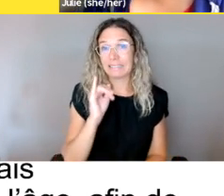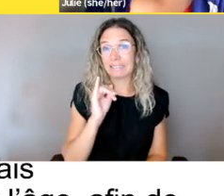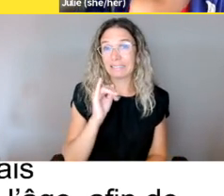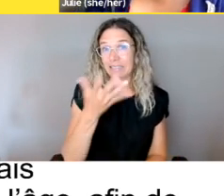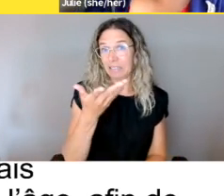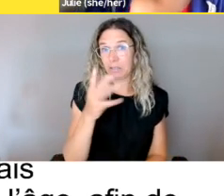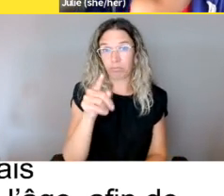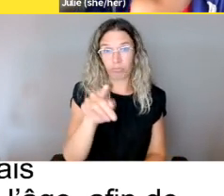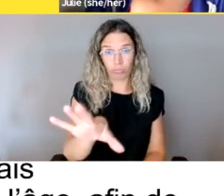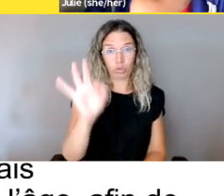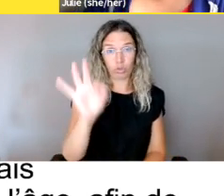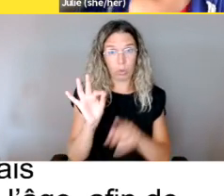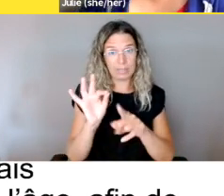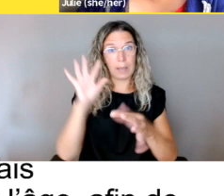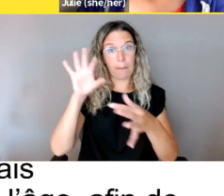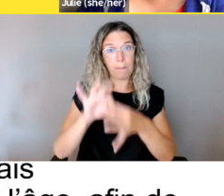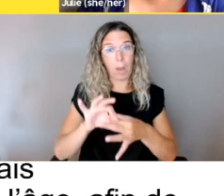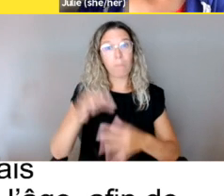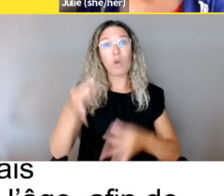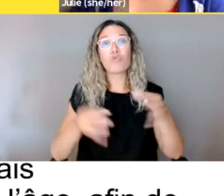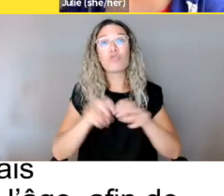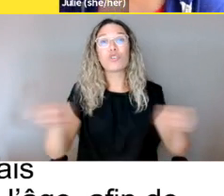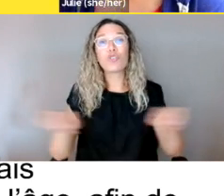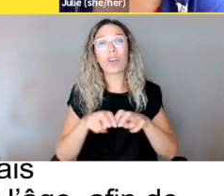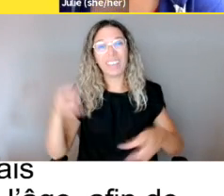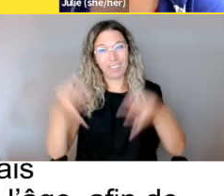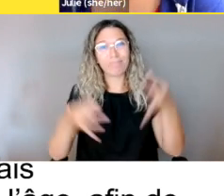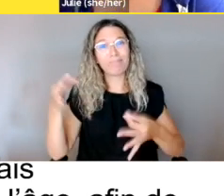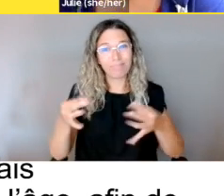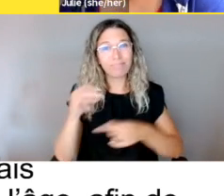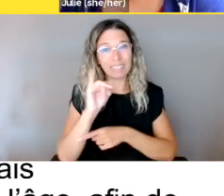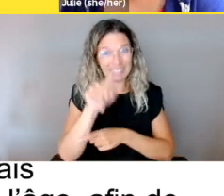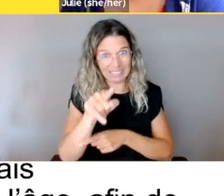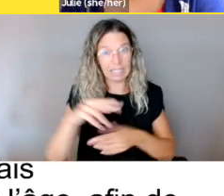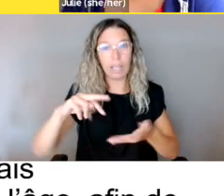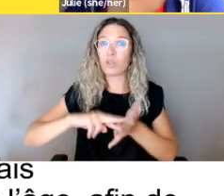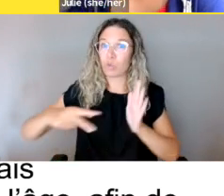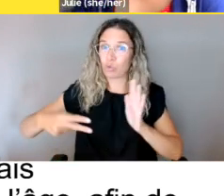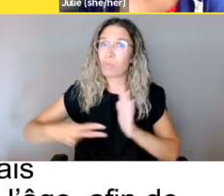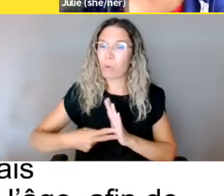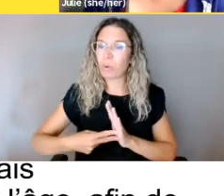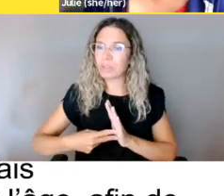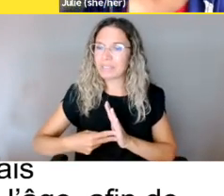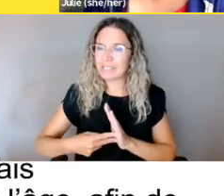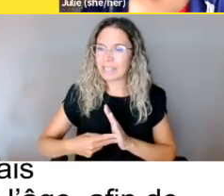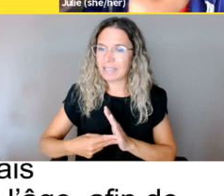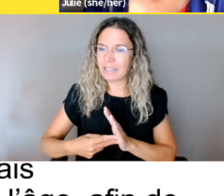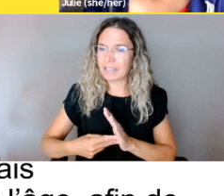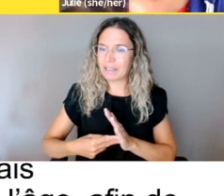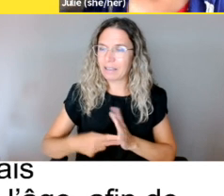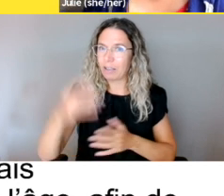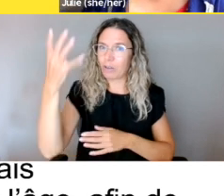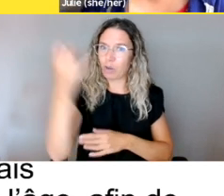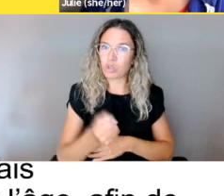choisi pour être membre d'un jury, en théorie, vous êtes, si jamais vous